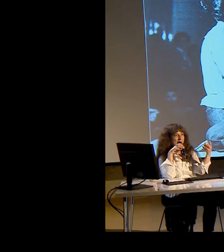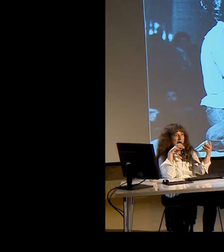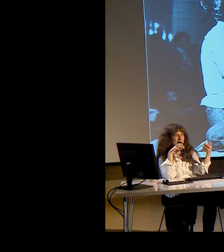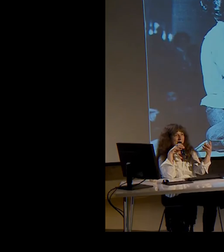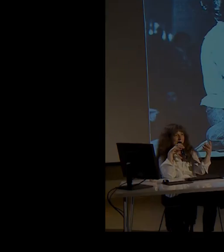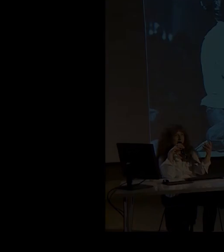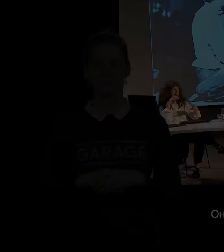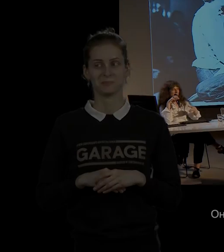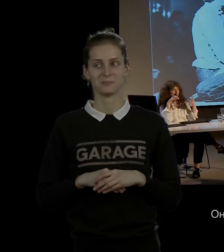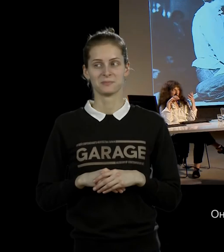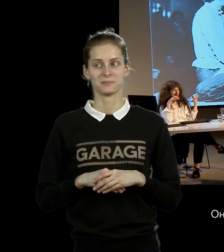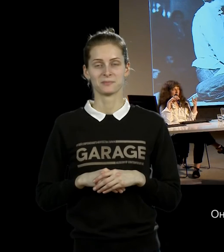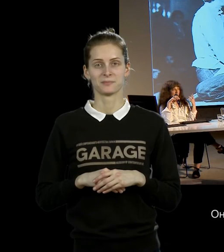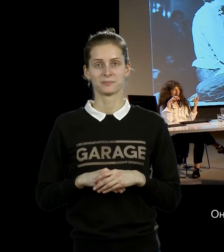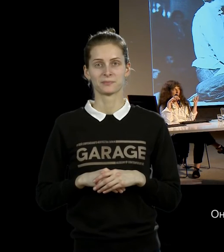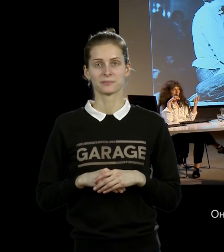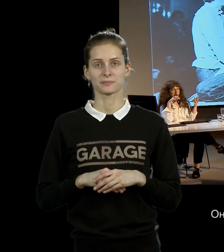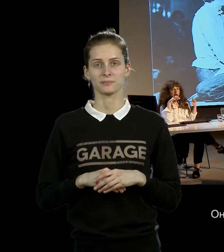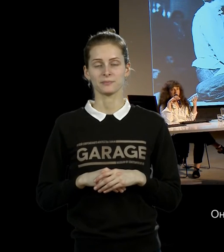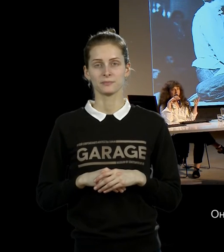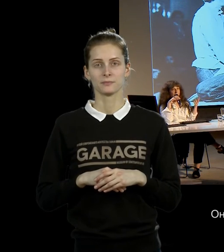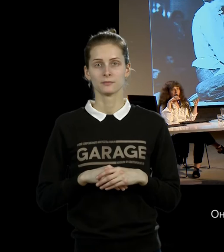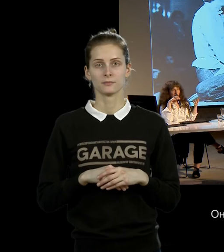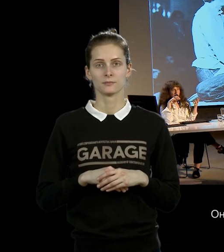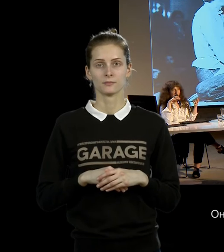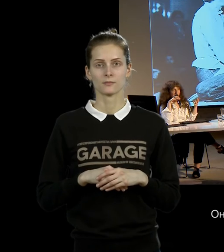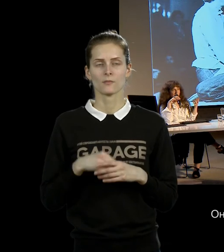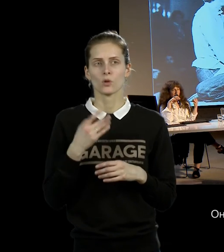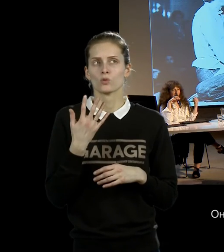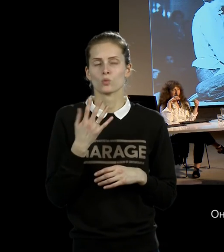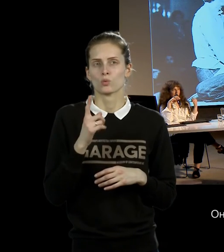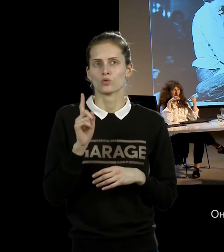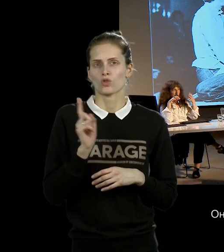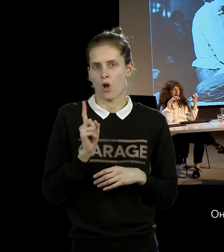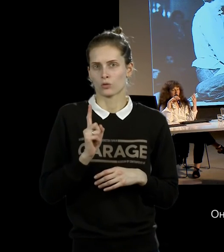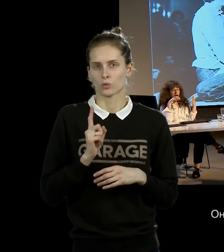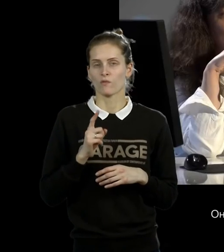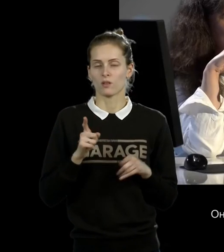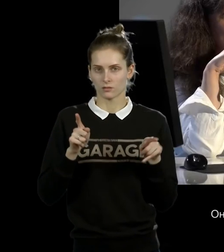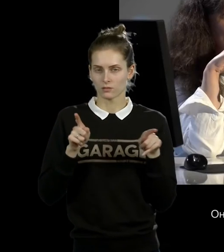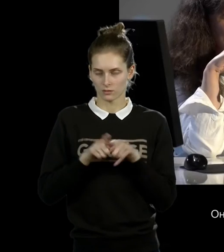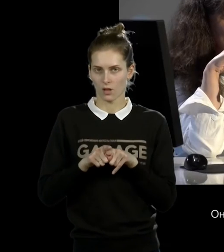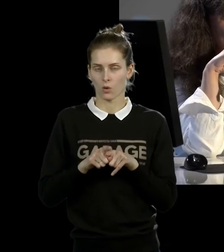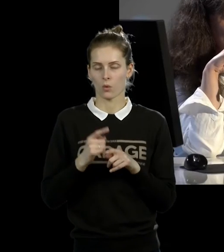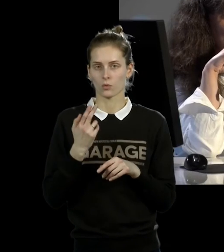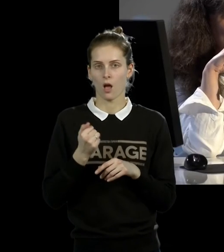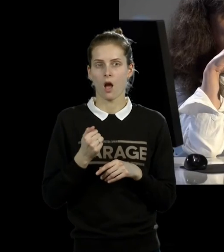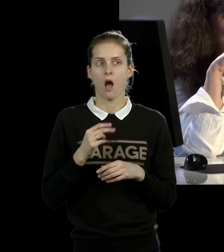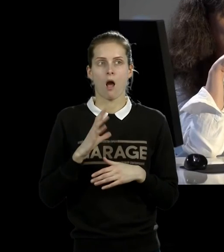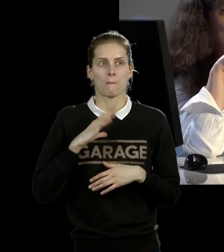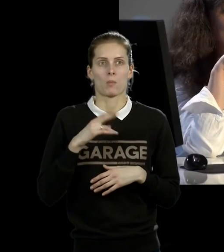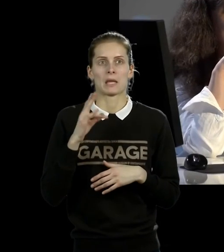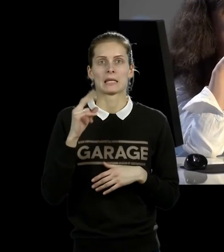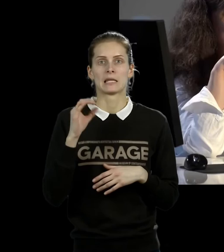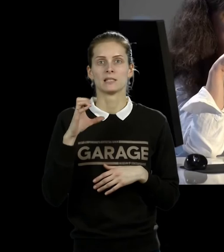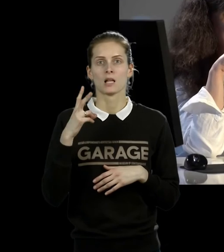зрители. И они несколько часов продержались, она действительно как бы на этот кислород исчезает. Это тоже история